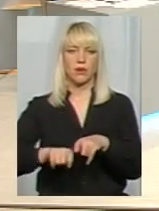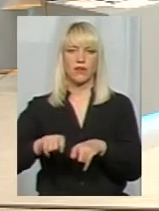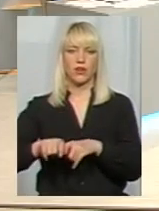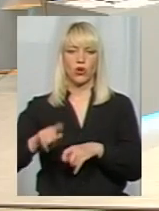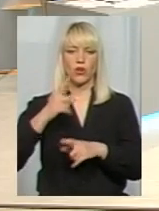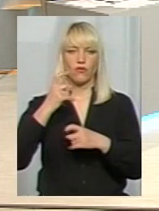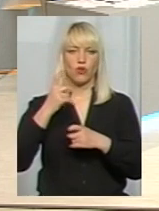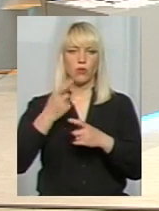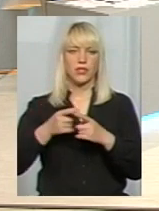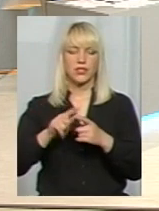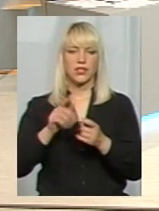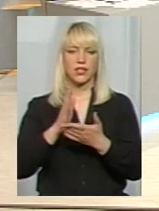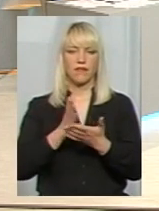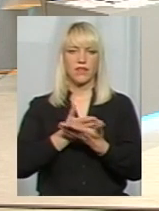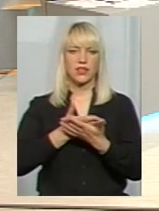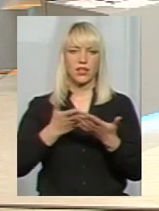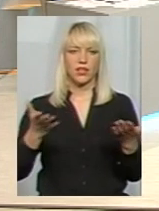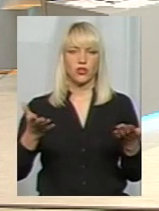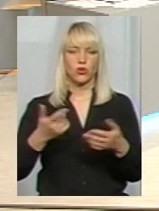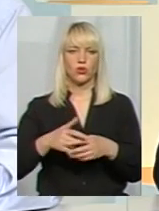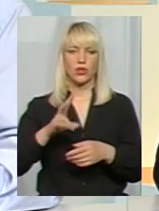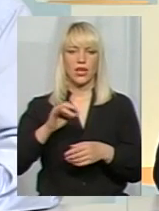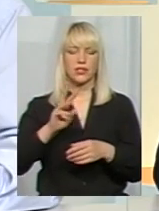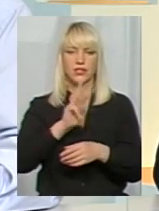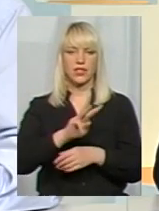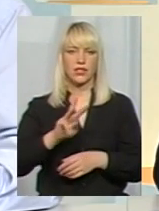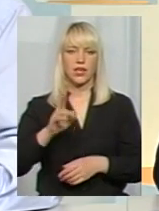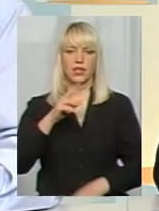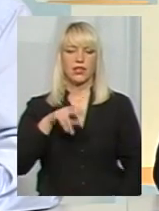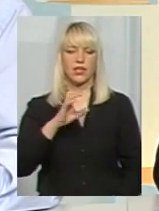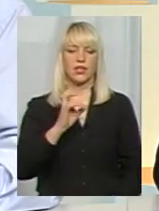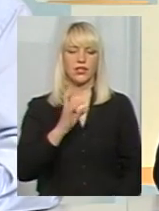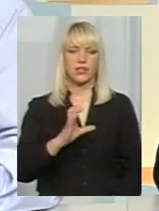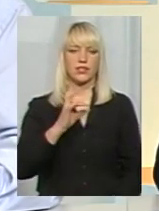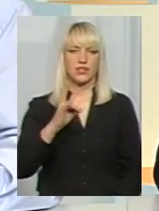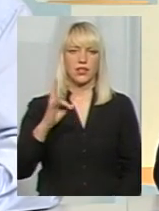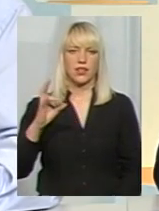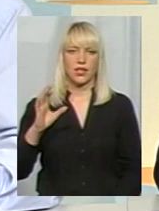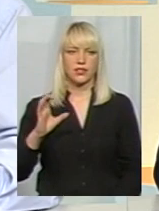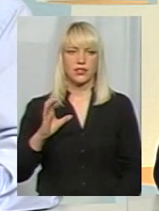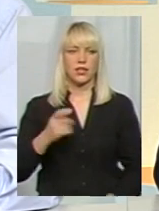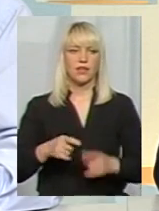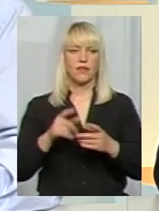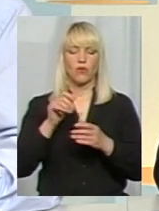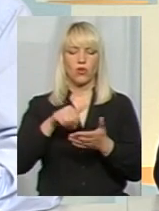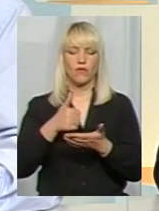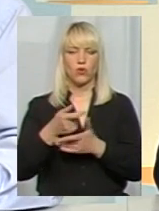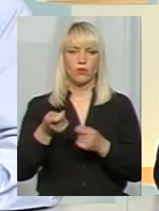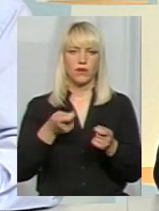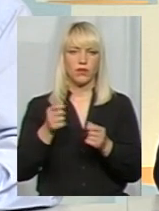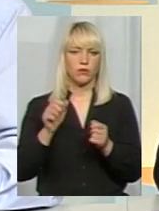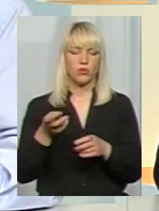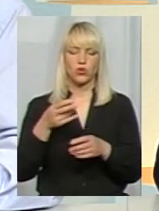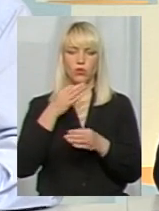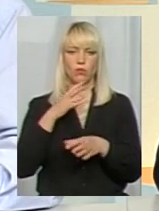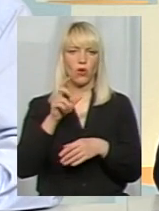Інформація ця є відкритою. На сайті ДСНС головного управління, люба людина може зайти на сайт,